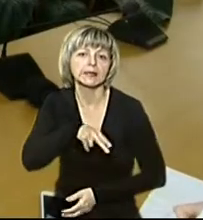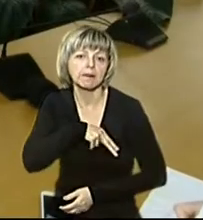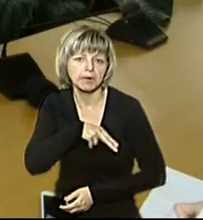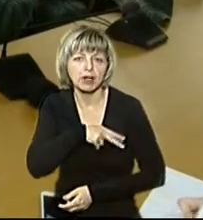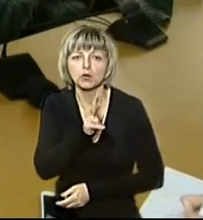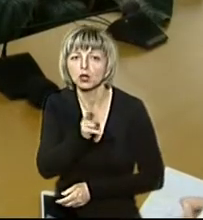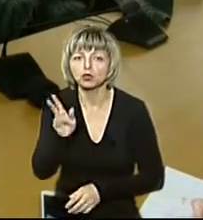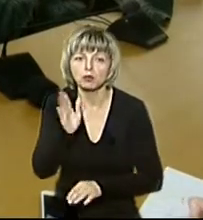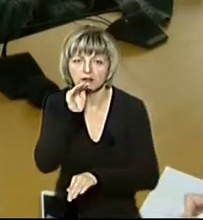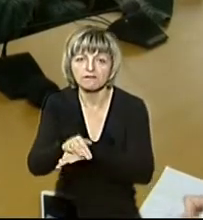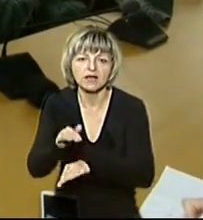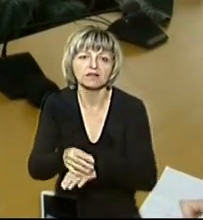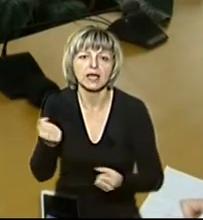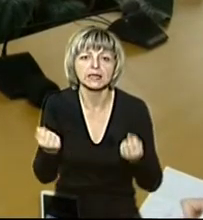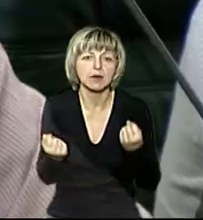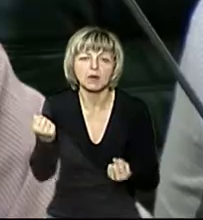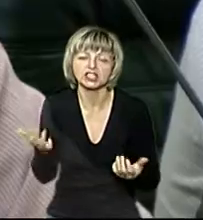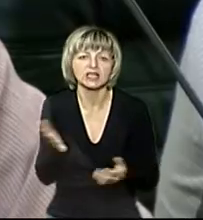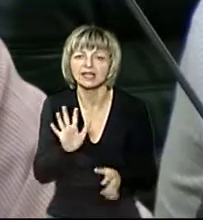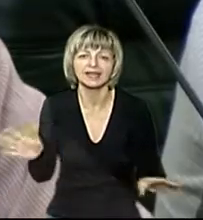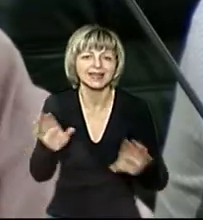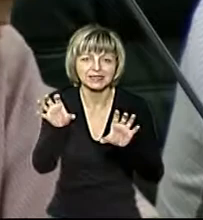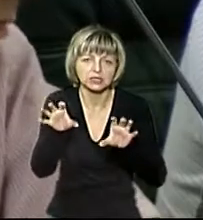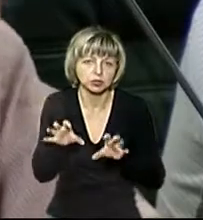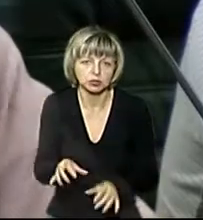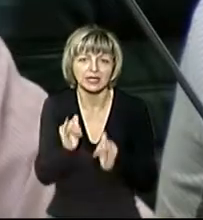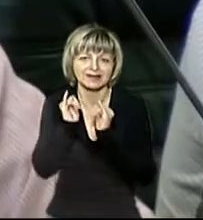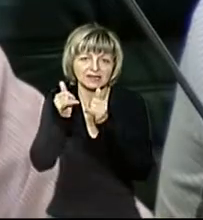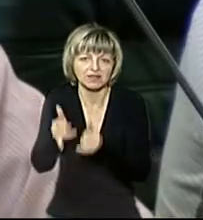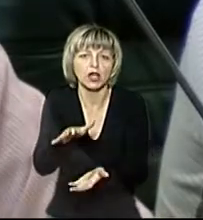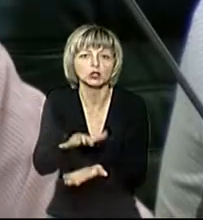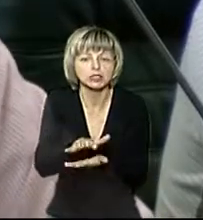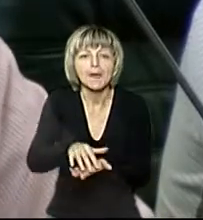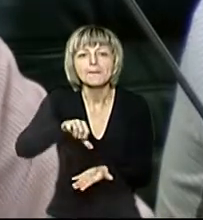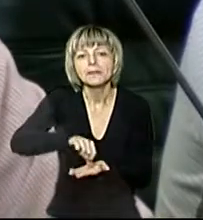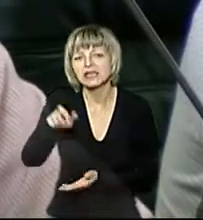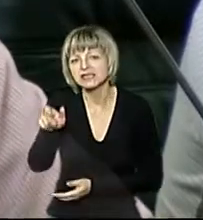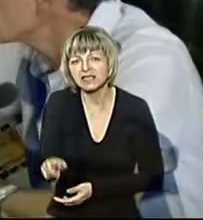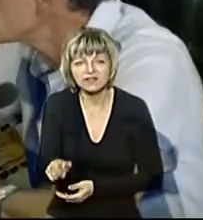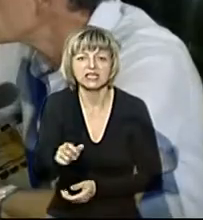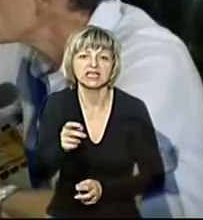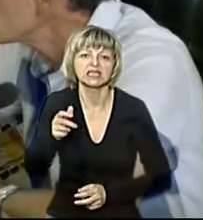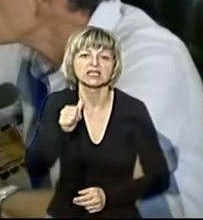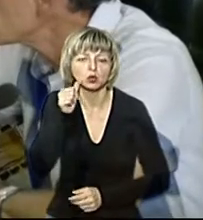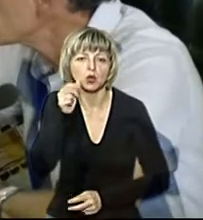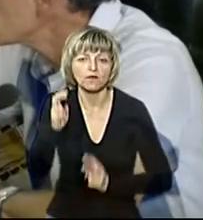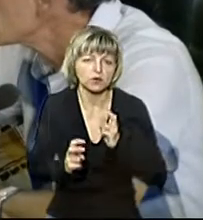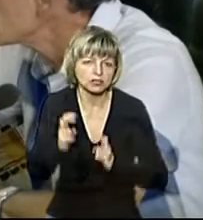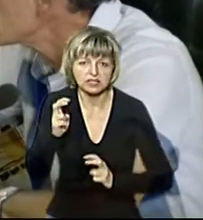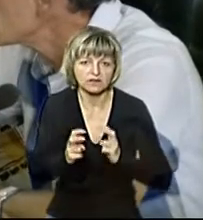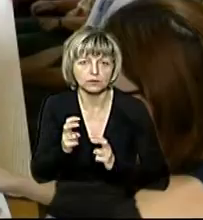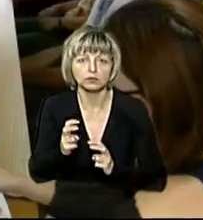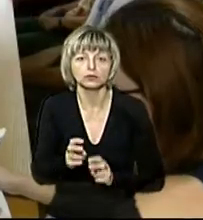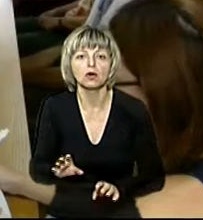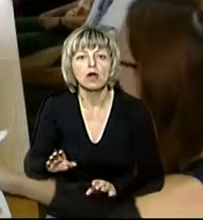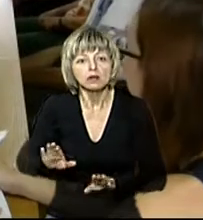виявлятиме машини, які несанкціоновано зливають нечистоти. Представник Гнідавського цукрового заводу Анатолій Франчака